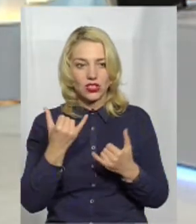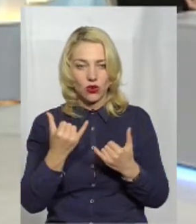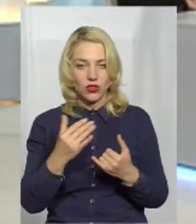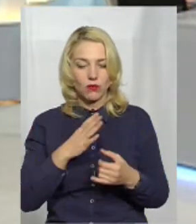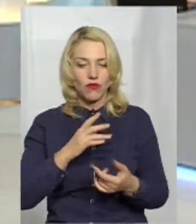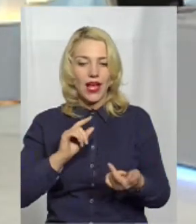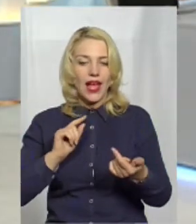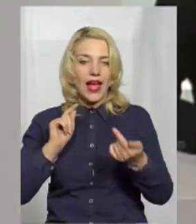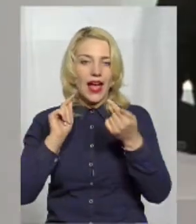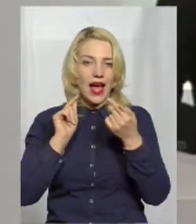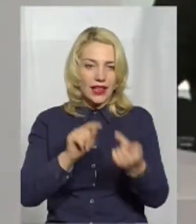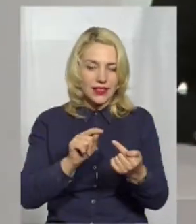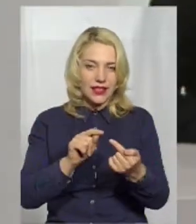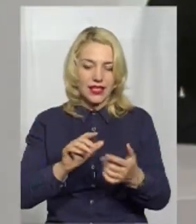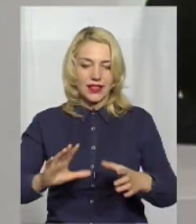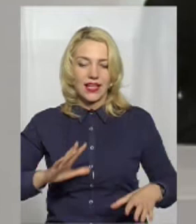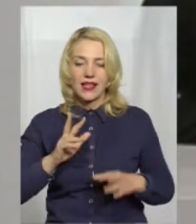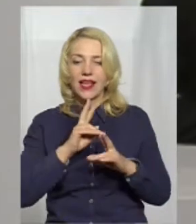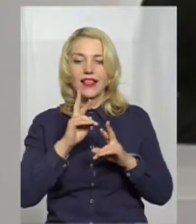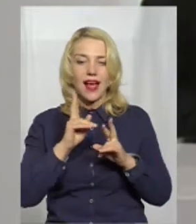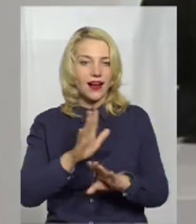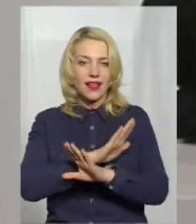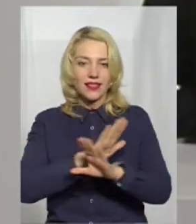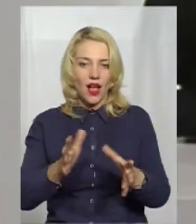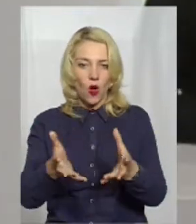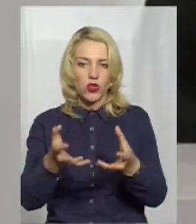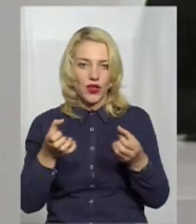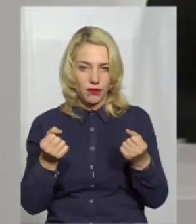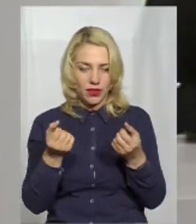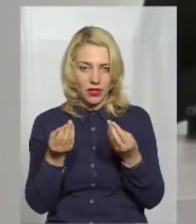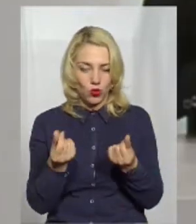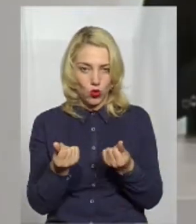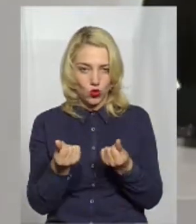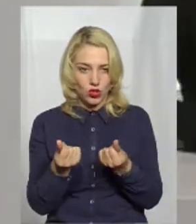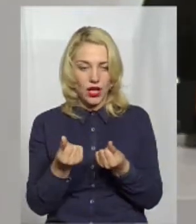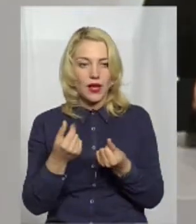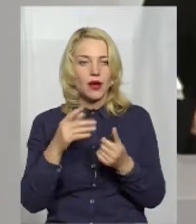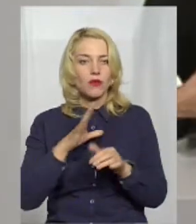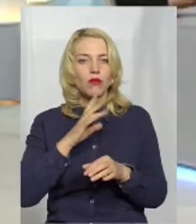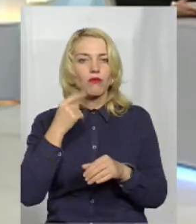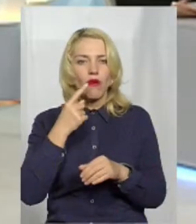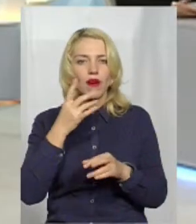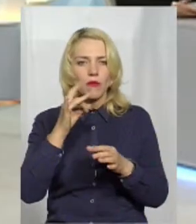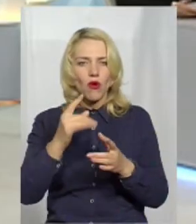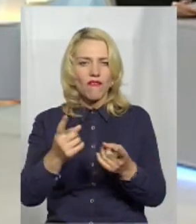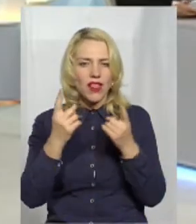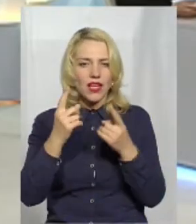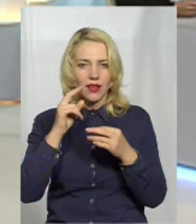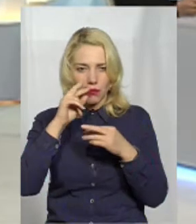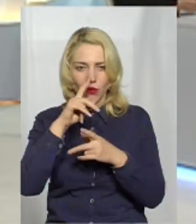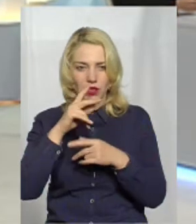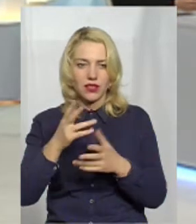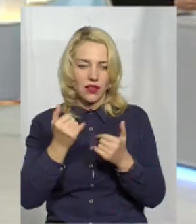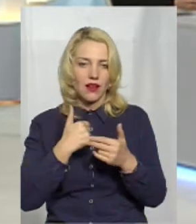антитренінг, як не отримати грантові кошти. Я так розумію, тут пройшла мова про якісь найбільші, найбільші помилки. Ну, про помилки. Ми